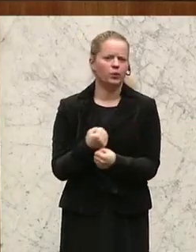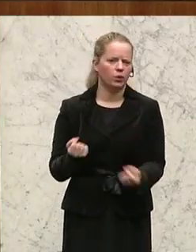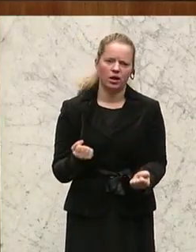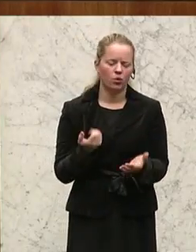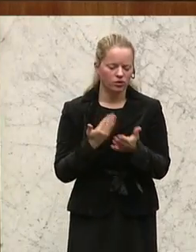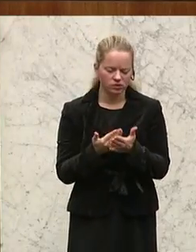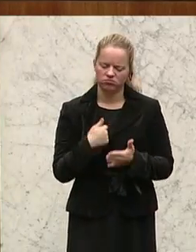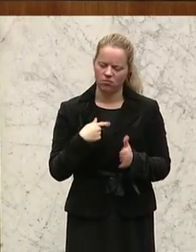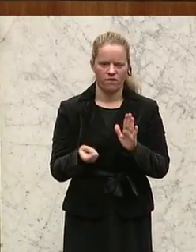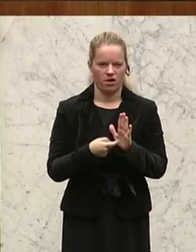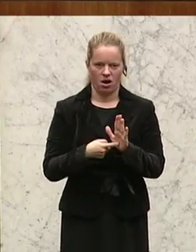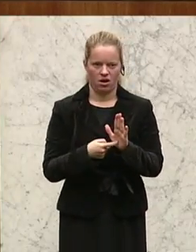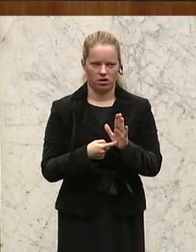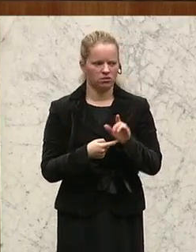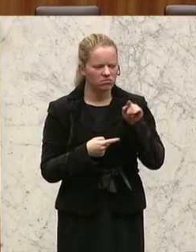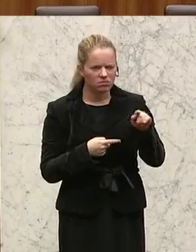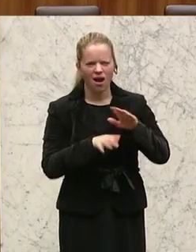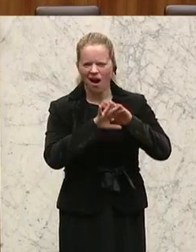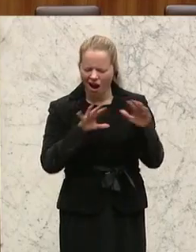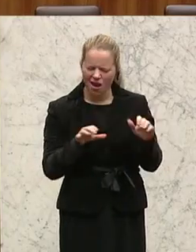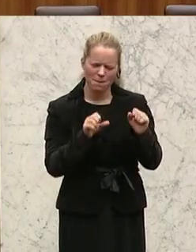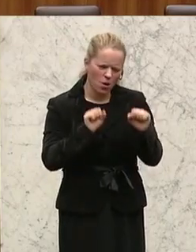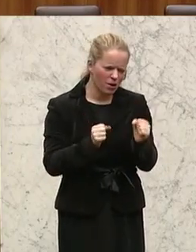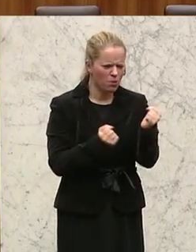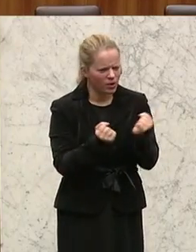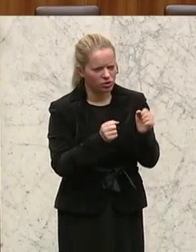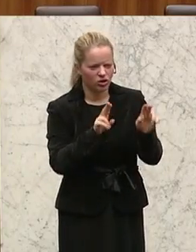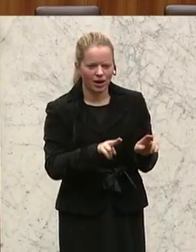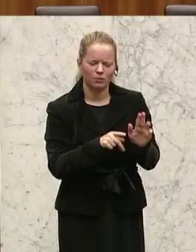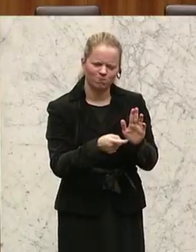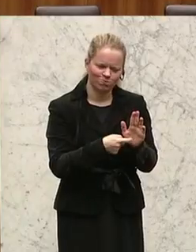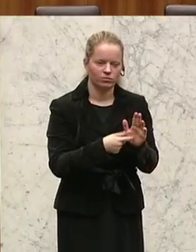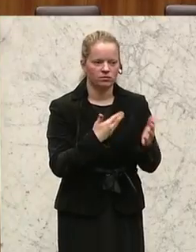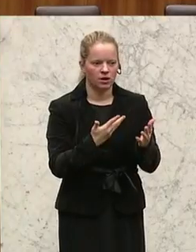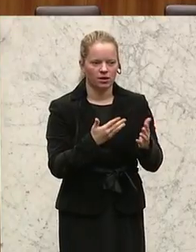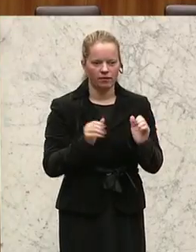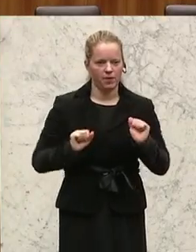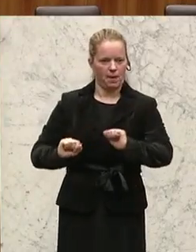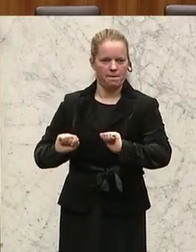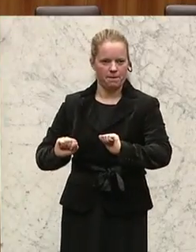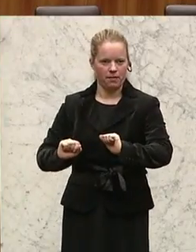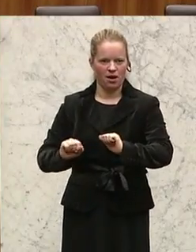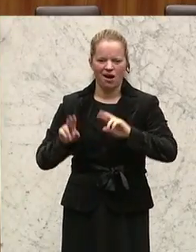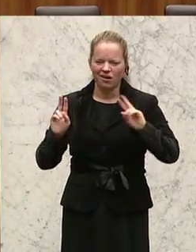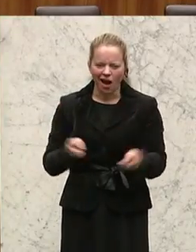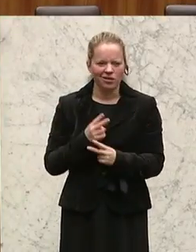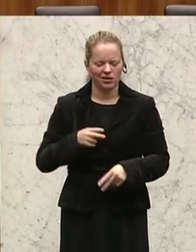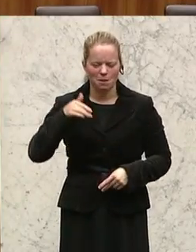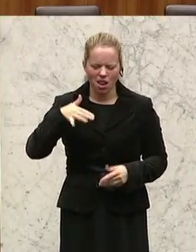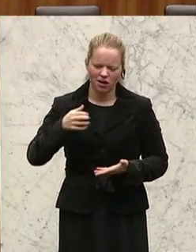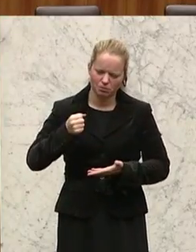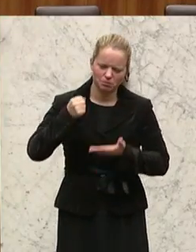Sie, Herr Minister, alle politischen und rechtlichen Möglichkeiten ausnützen, um das abzuwenden. Wir können doch nicht Milliarden in den